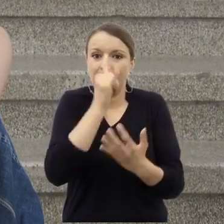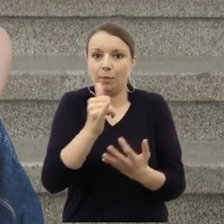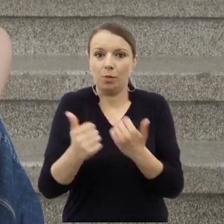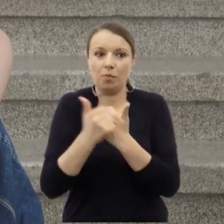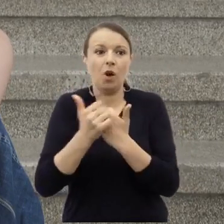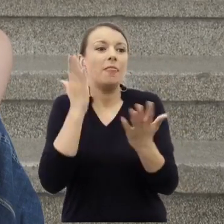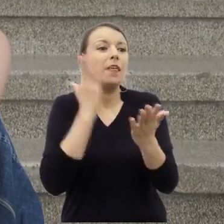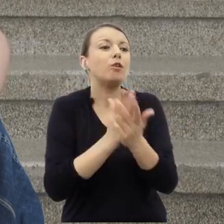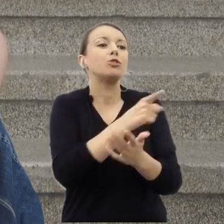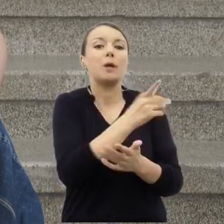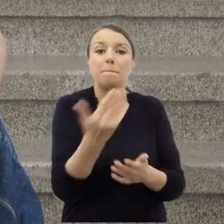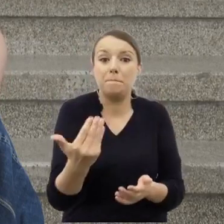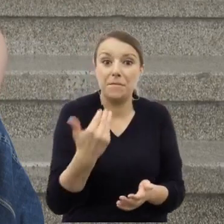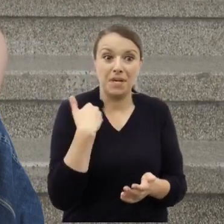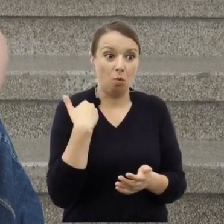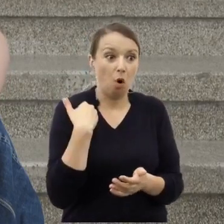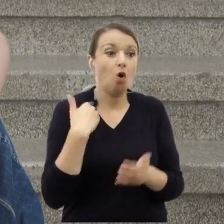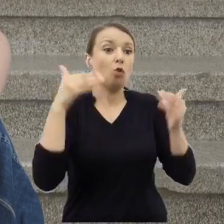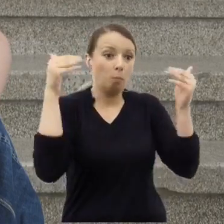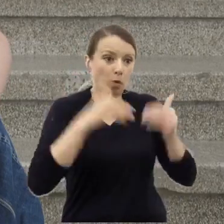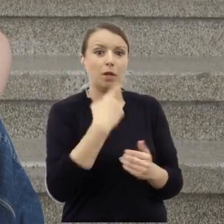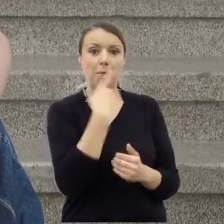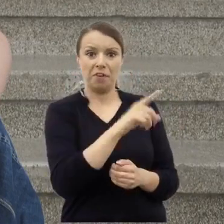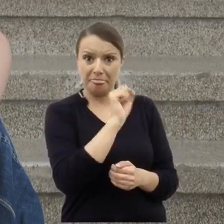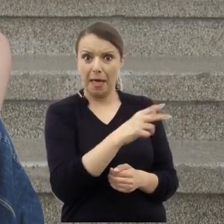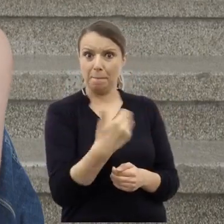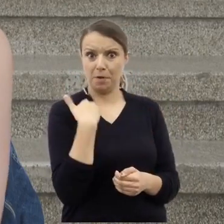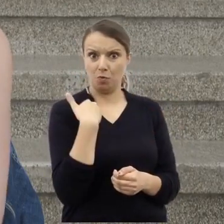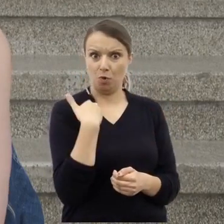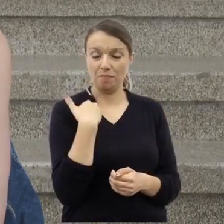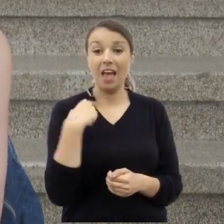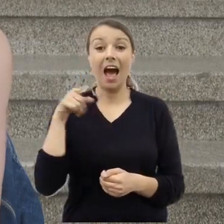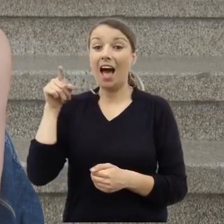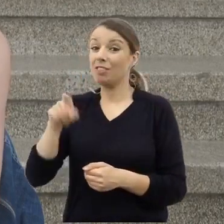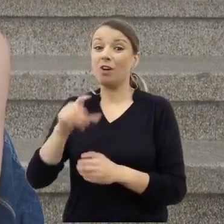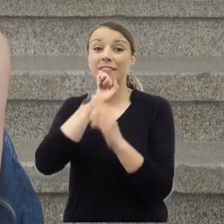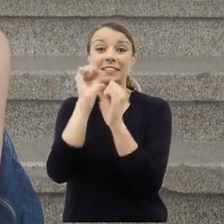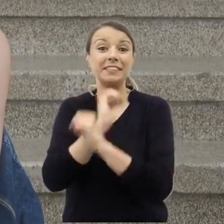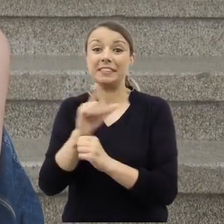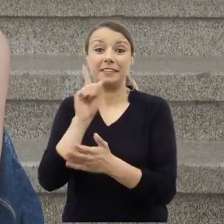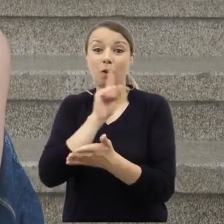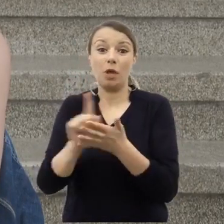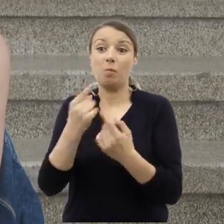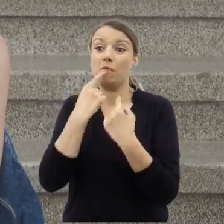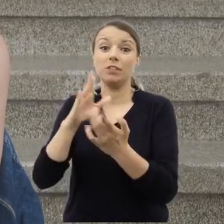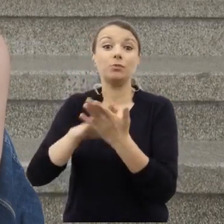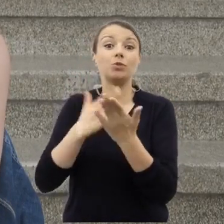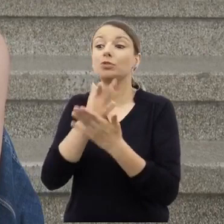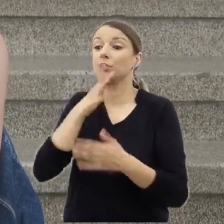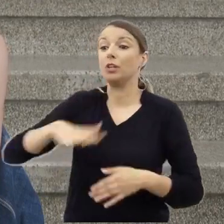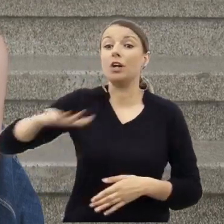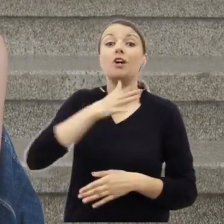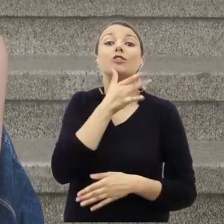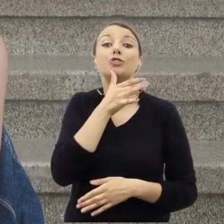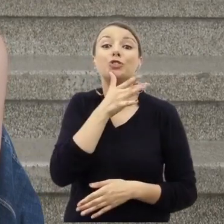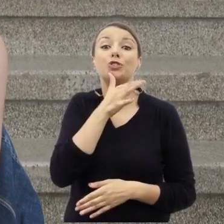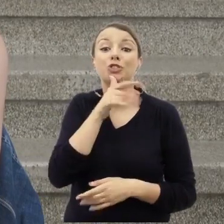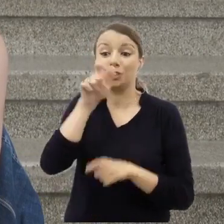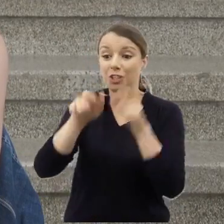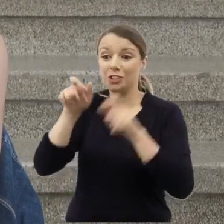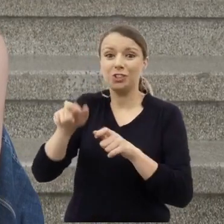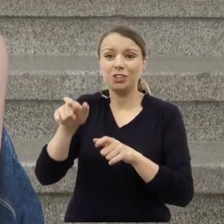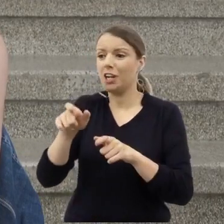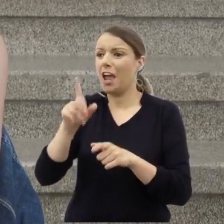nigdy nikomu się nie udało. Nigdy nikt nie udowodnił, że Żydzi gdziekolwiek, komukolwiek w ramach swoich